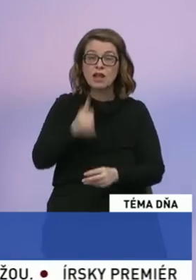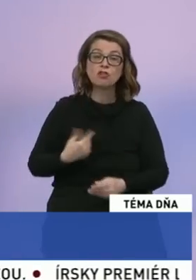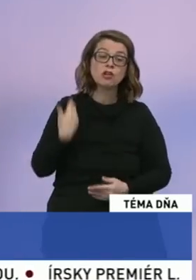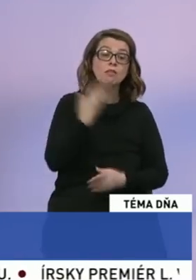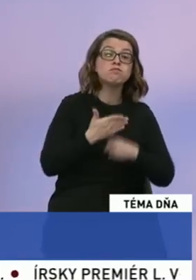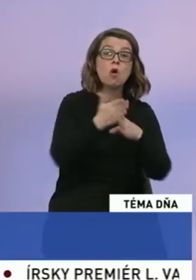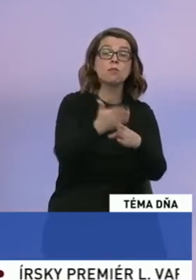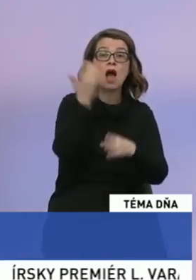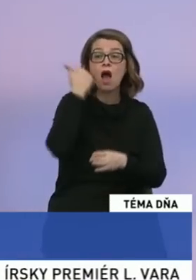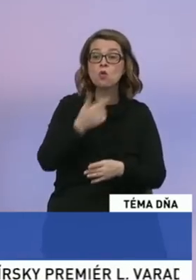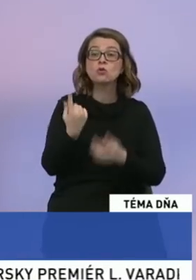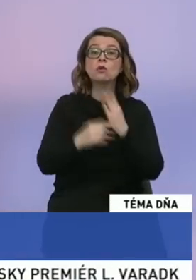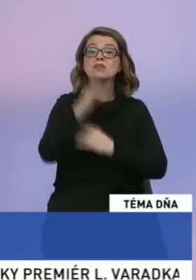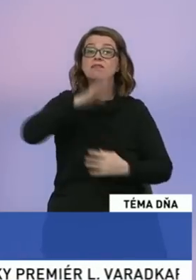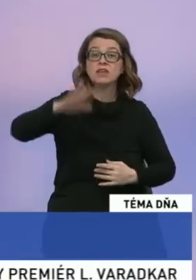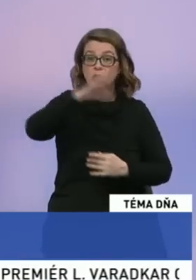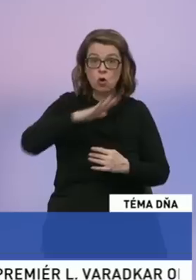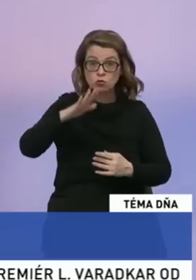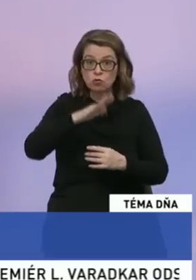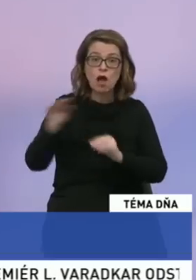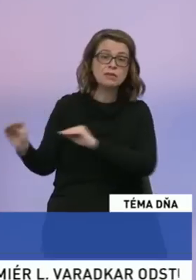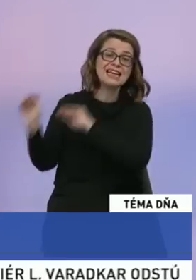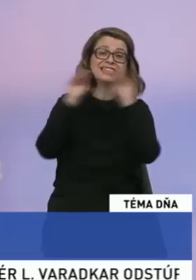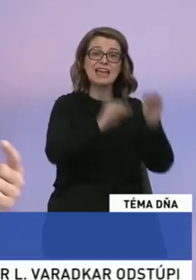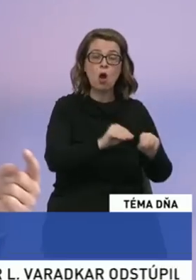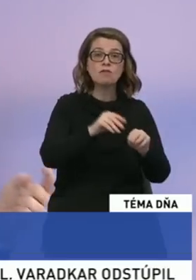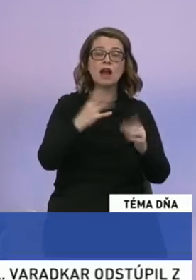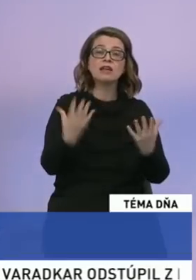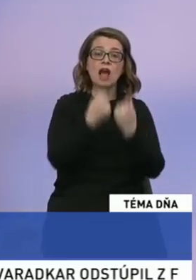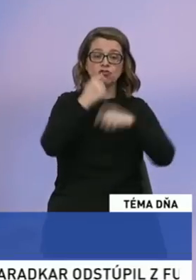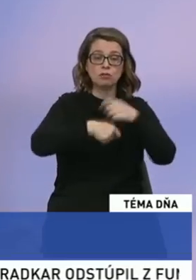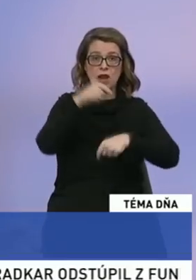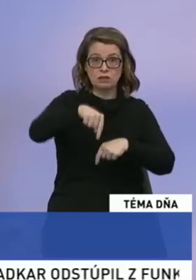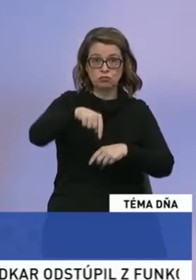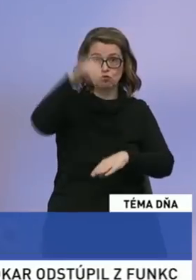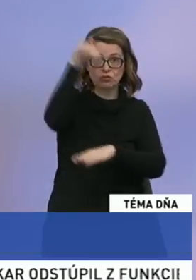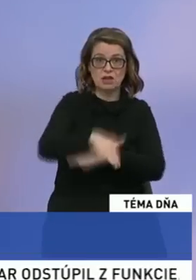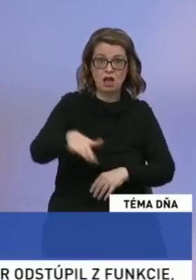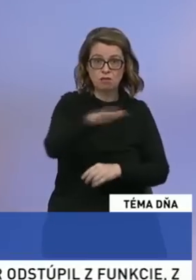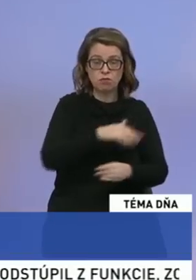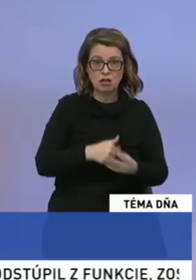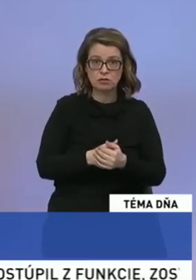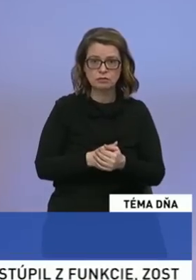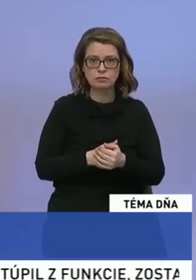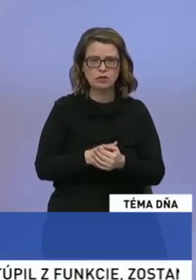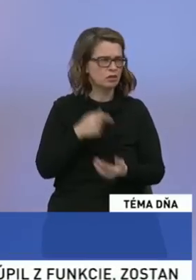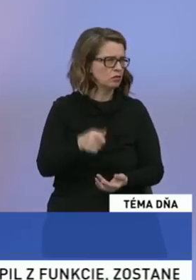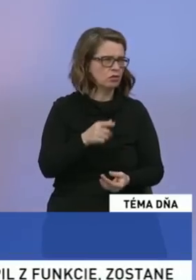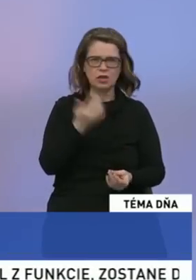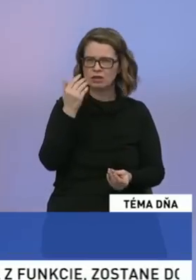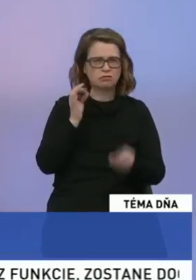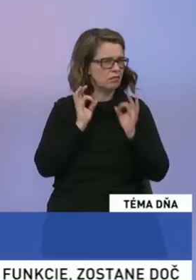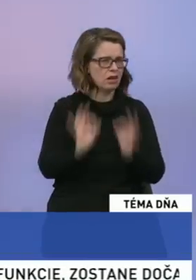ľuďom z východného Slovenska na to, aby sa stiahovali za prácou na západ krajiny. Je to ako neľudské